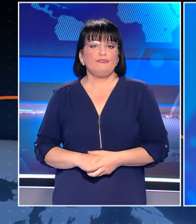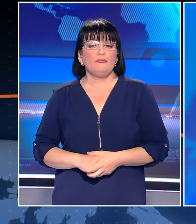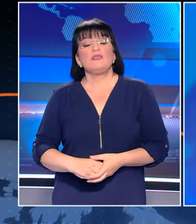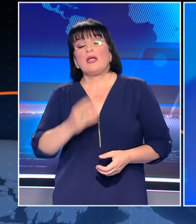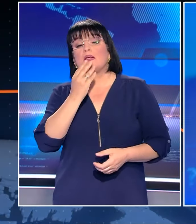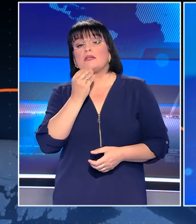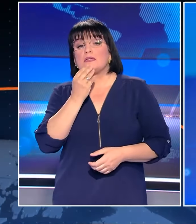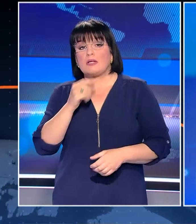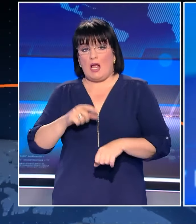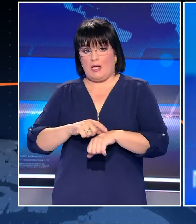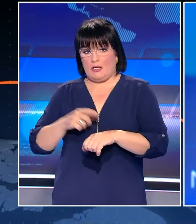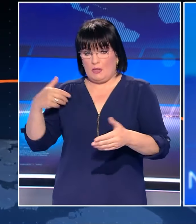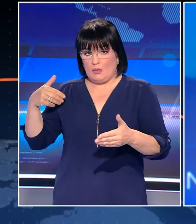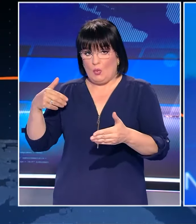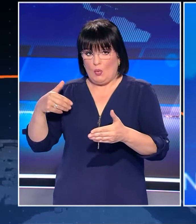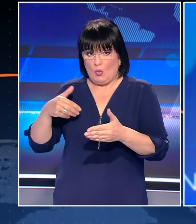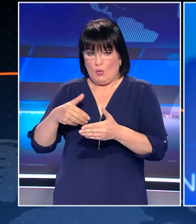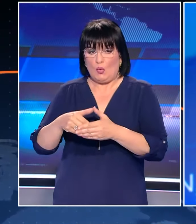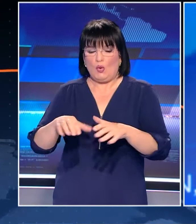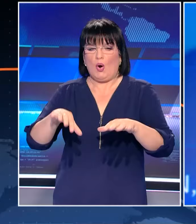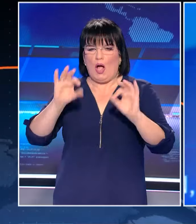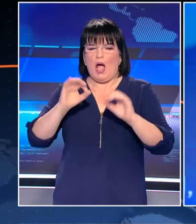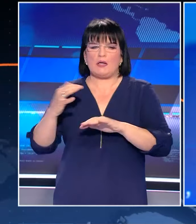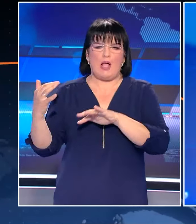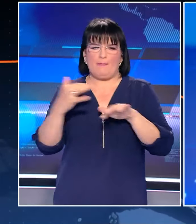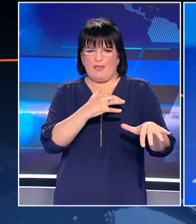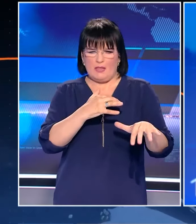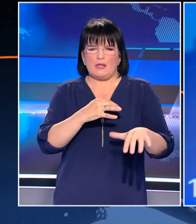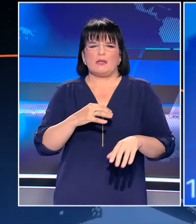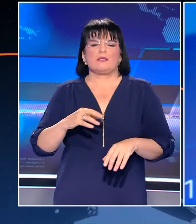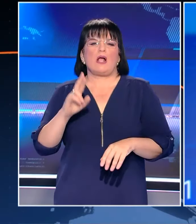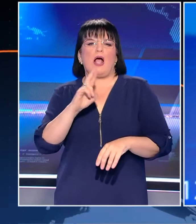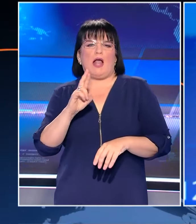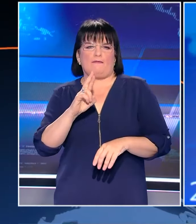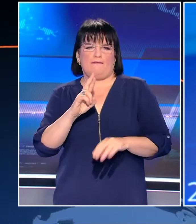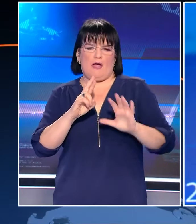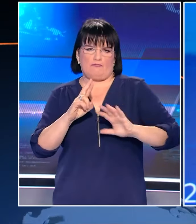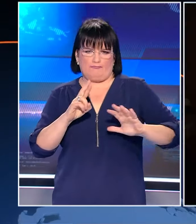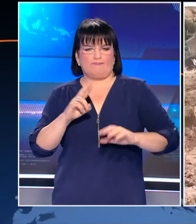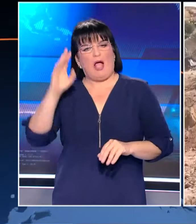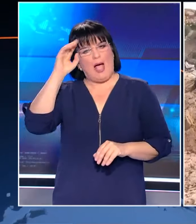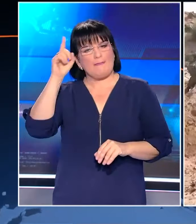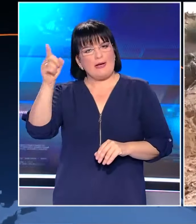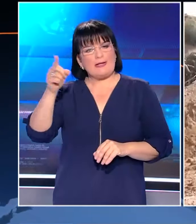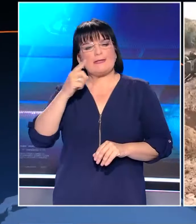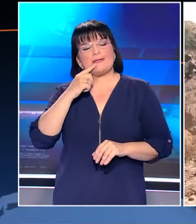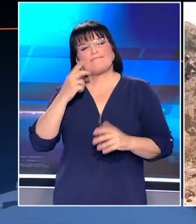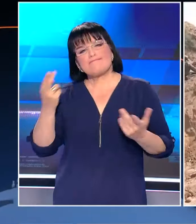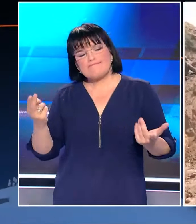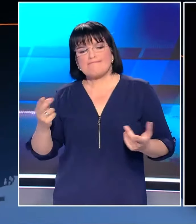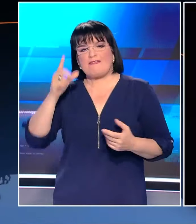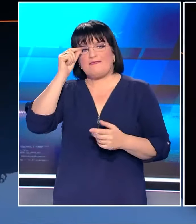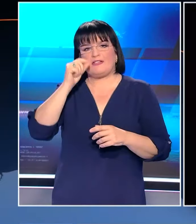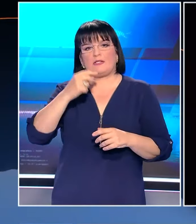το Ισραήλ ο χρόνος κιλά αντίστροφα για την έναρξη της χερσαίας επίθεσης στη Ράφα στις ΗΠΑ η εξέγερση των